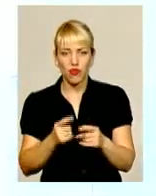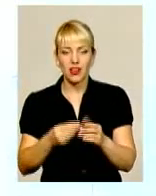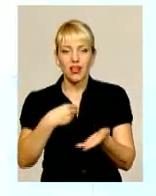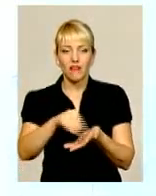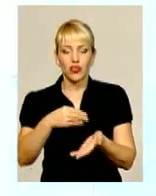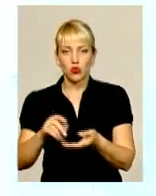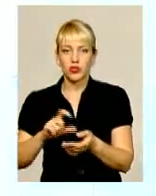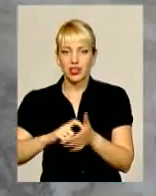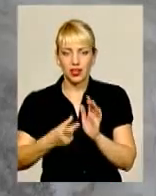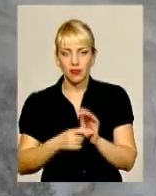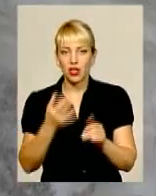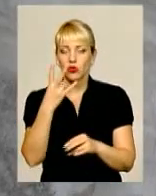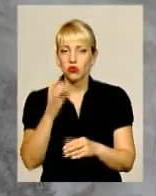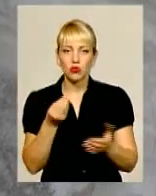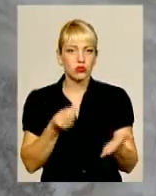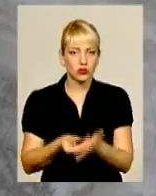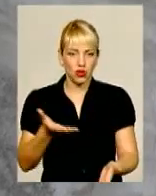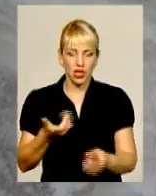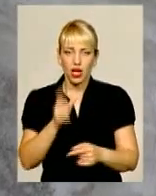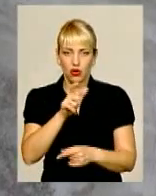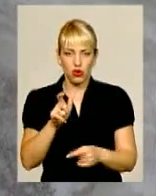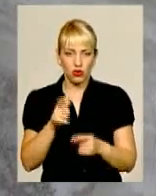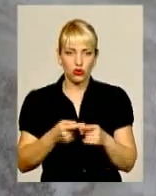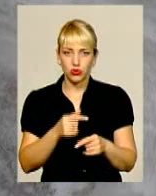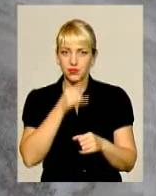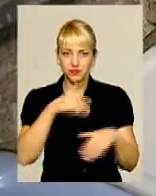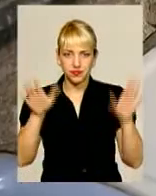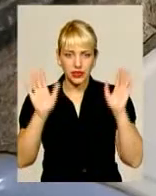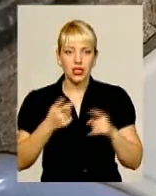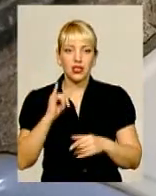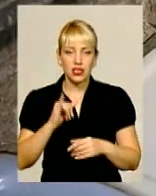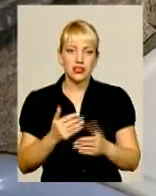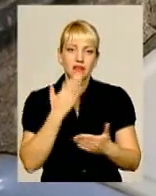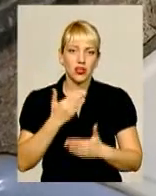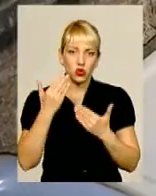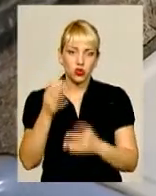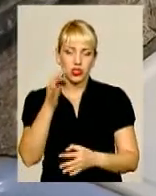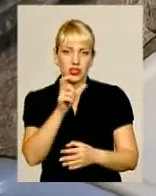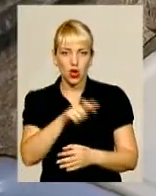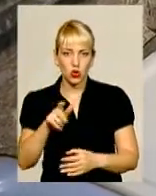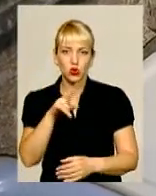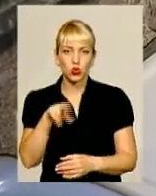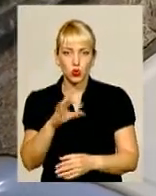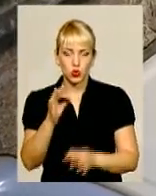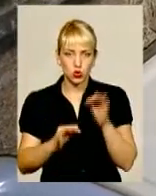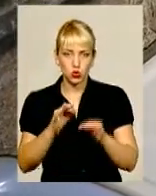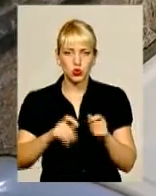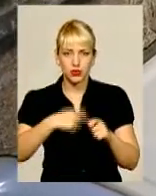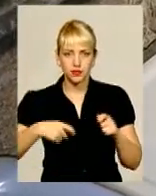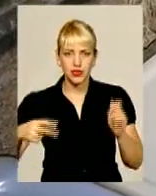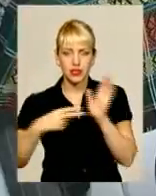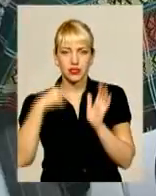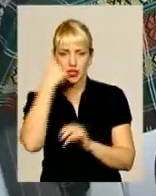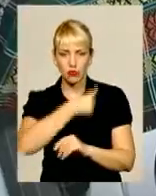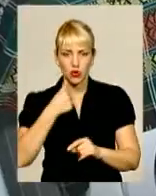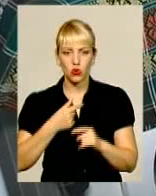підприємством вартість житла для багатьох виявилася непідйомною. Тому мешканці звернулись до суду. Тяганина тривала сім років. Минулоріч Фоміда була